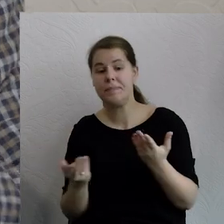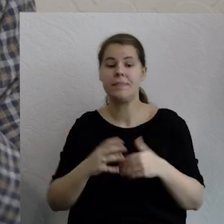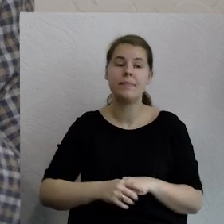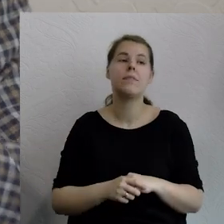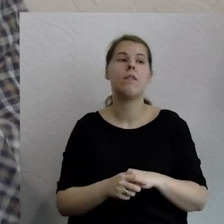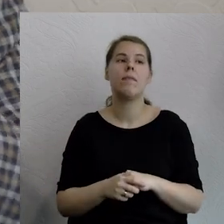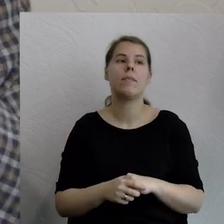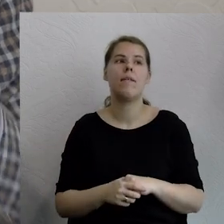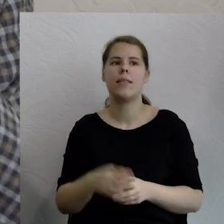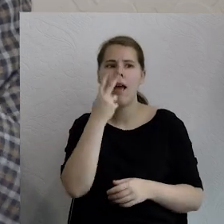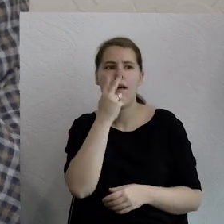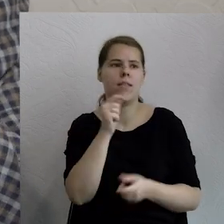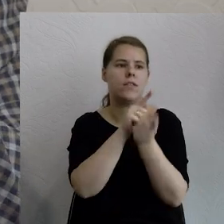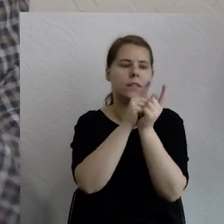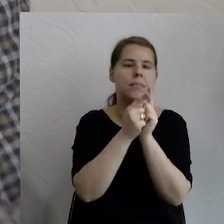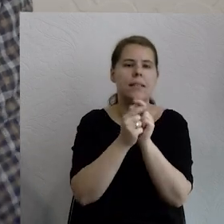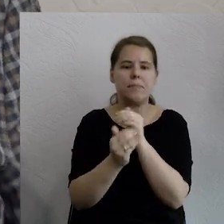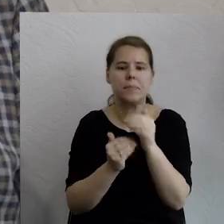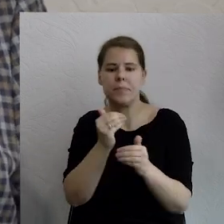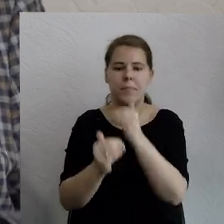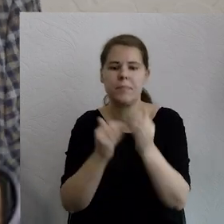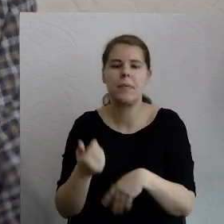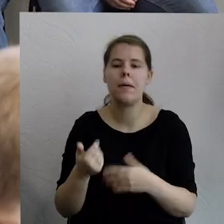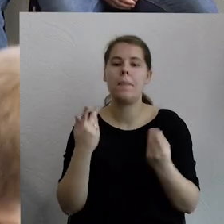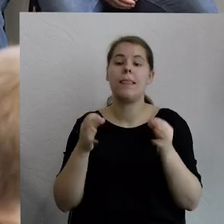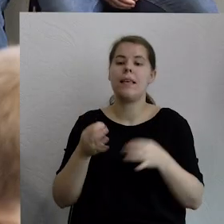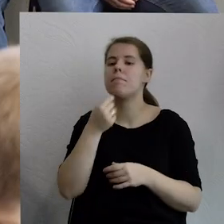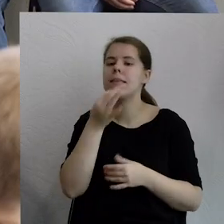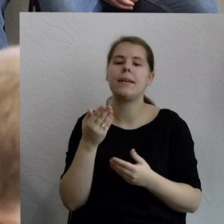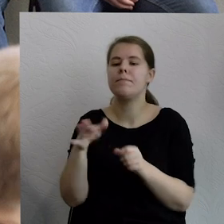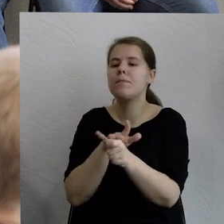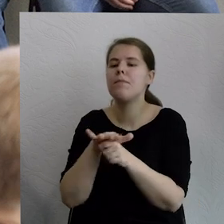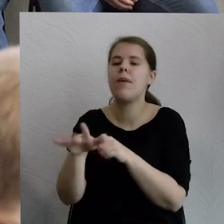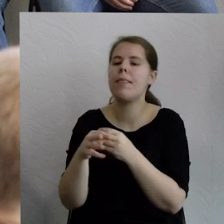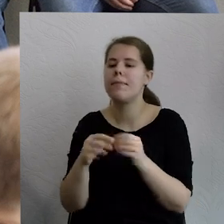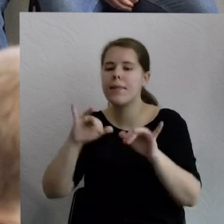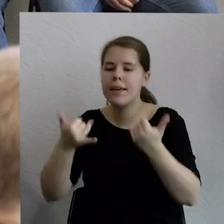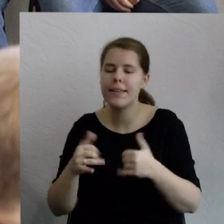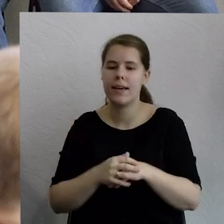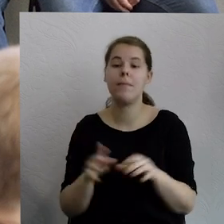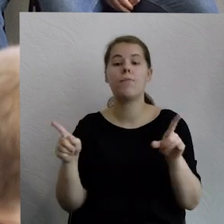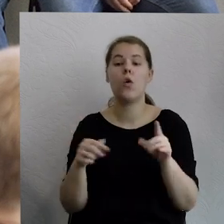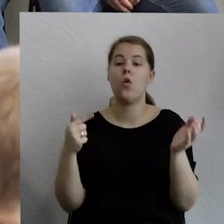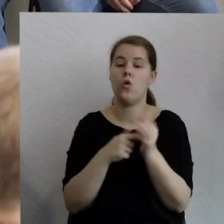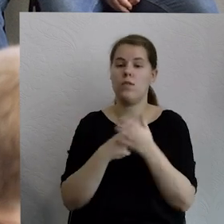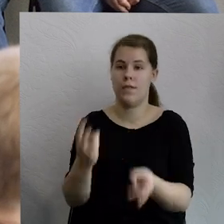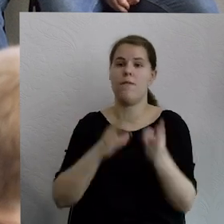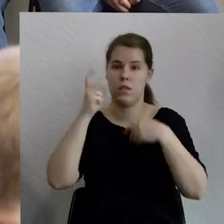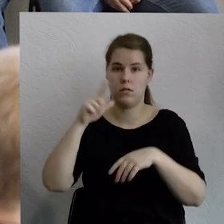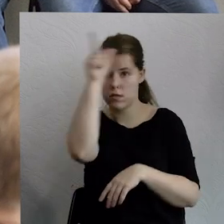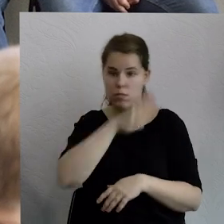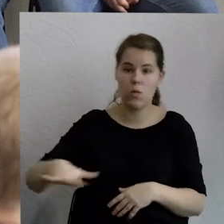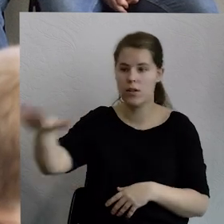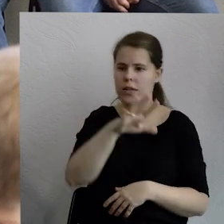to idzie. Teraz pytanie, jak to będziemy kontrolować. i tu właśnie wraca teraz kwestia kontroli społecznej, mobilizacji